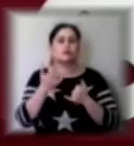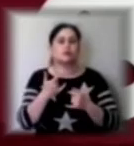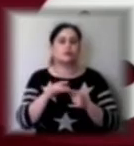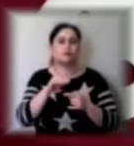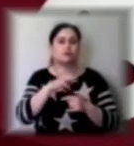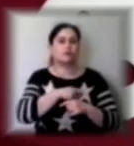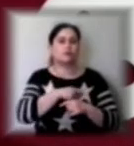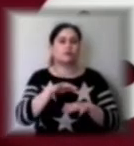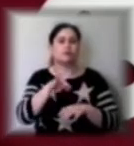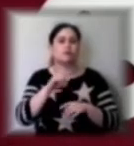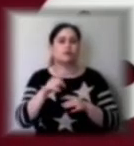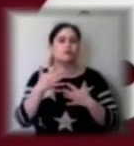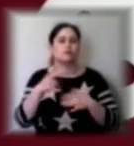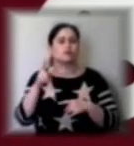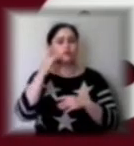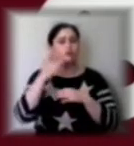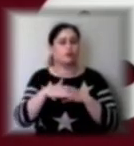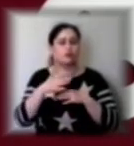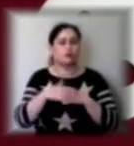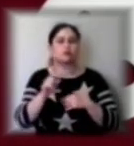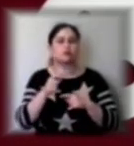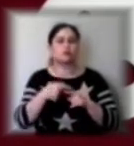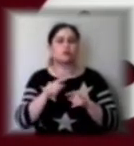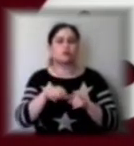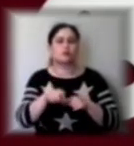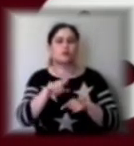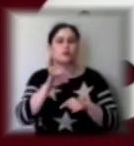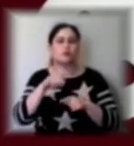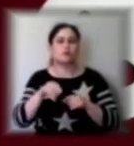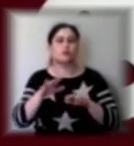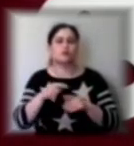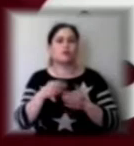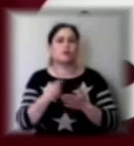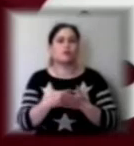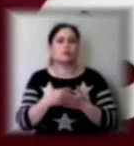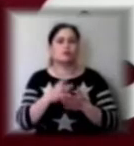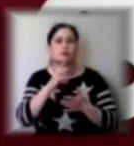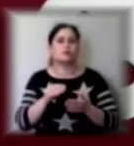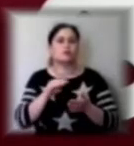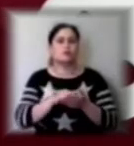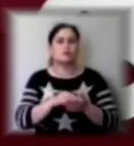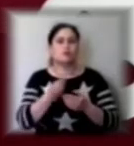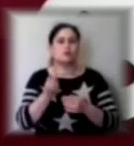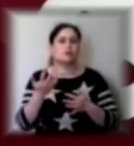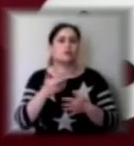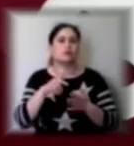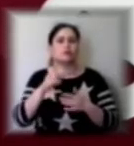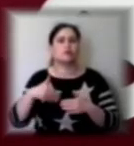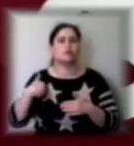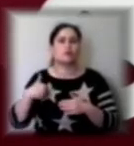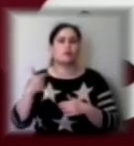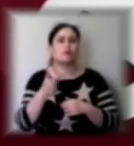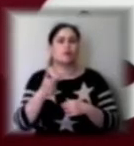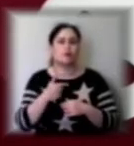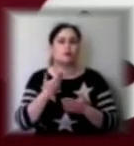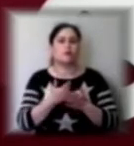розуміють, що в цьому проєкту рішень по бюджету, по УКСУ, закладені кошти, які підуть